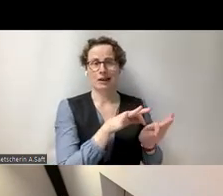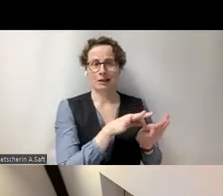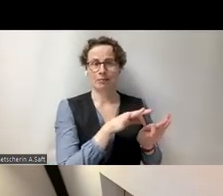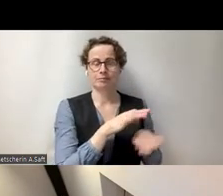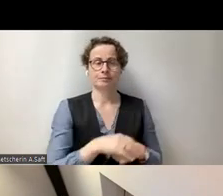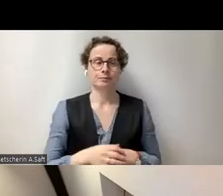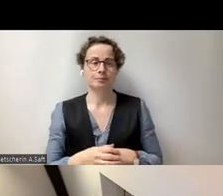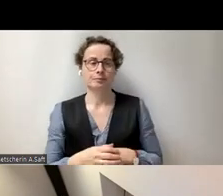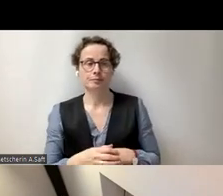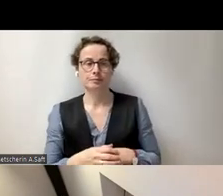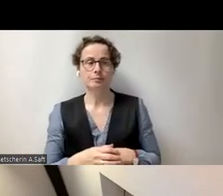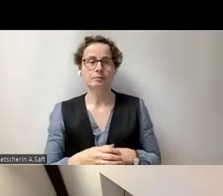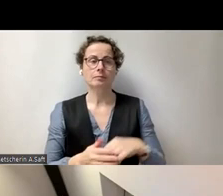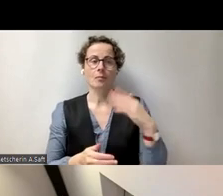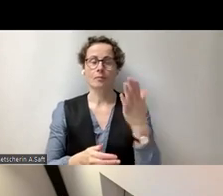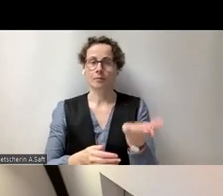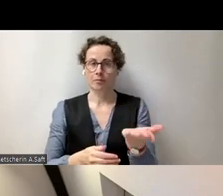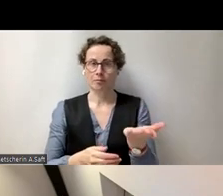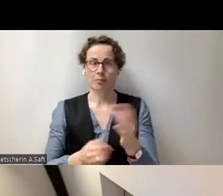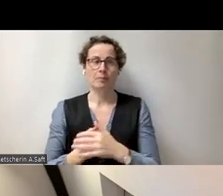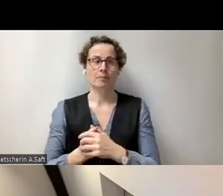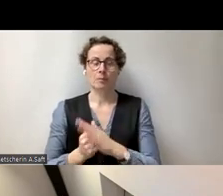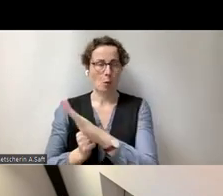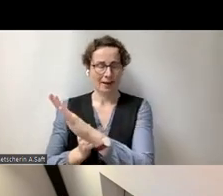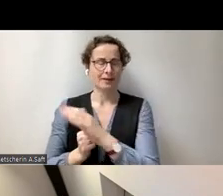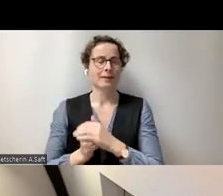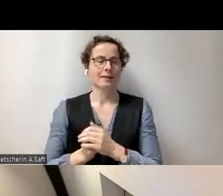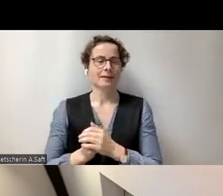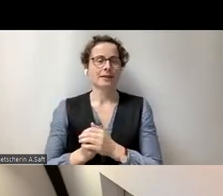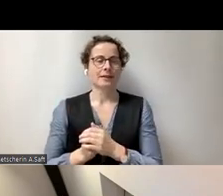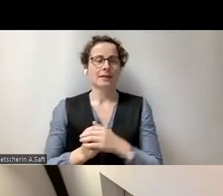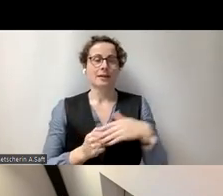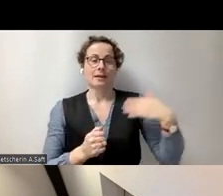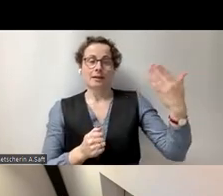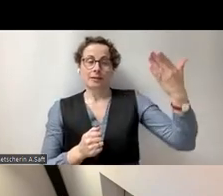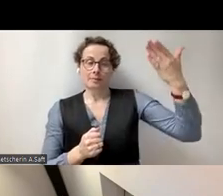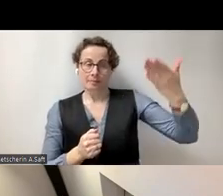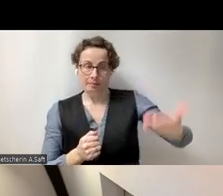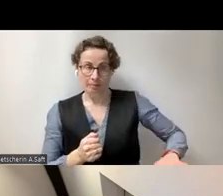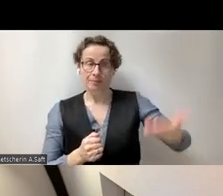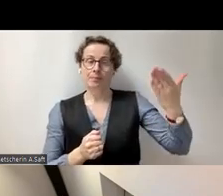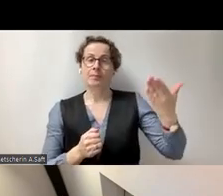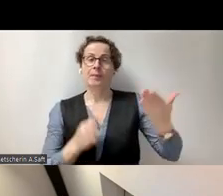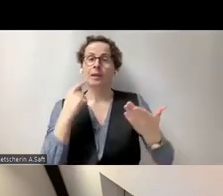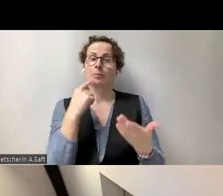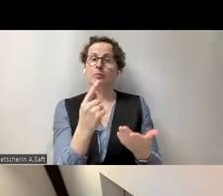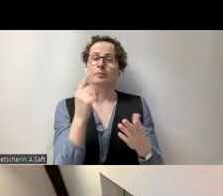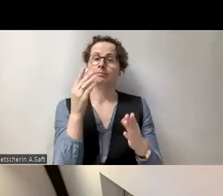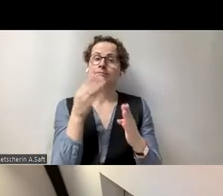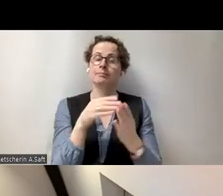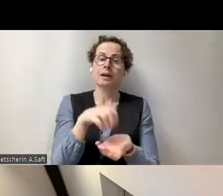So, Accessible EU ist noch nicht, bitte. So, Accessible EU ist ein Ressourcenzentrum für